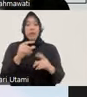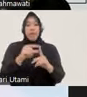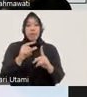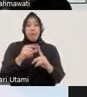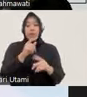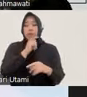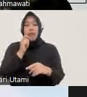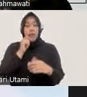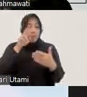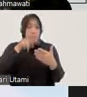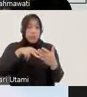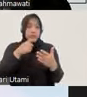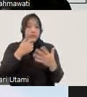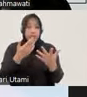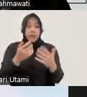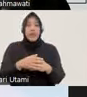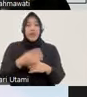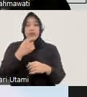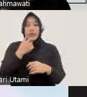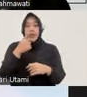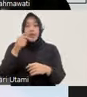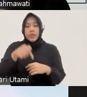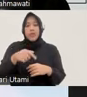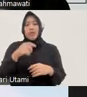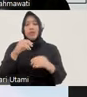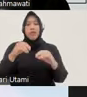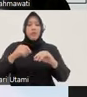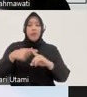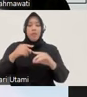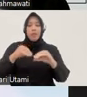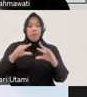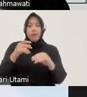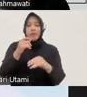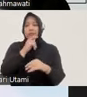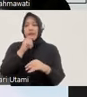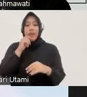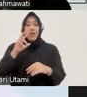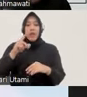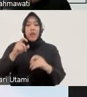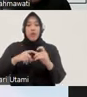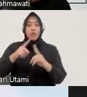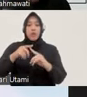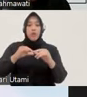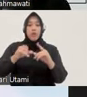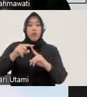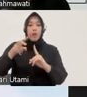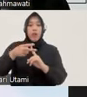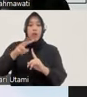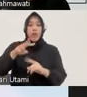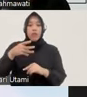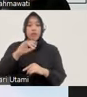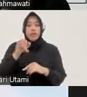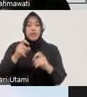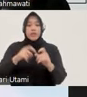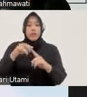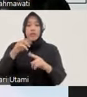konstruksi tersebut mempertebal bahwa restoratif justice itu dilakukan hanya di level kepolisian bagaimana kita bisa